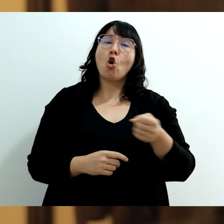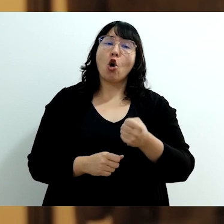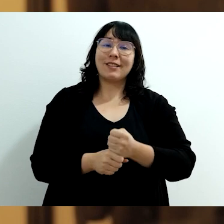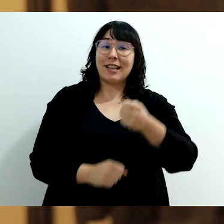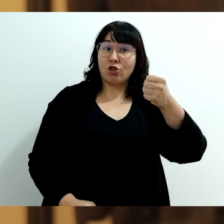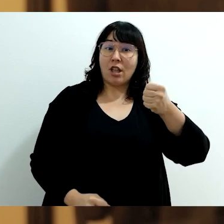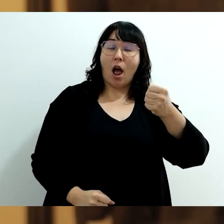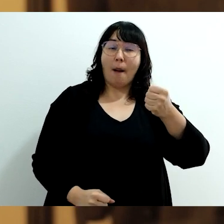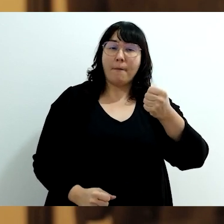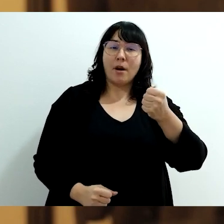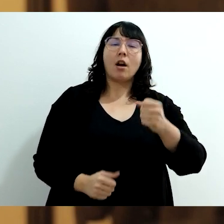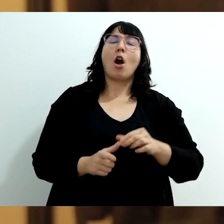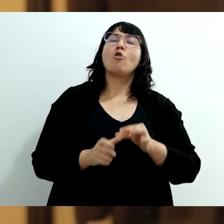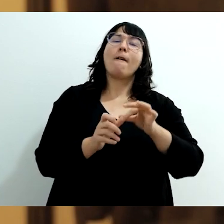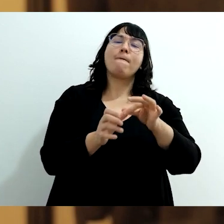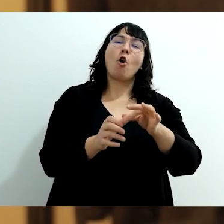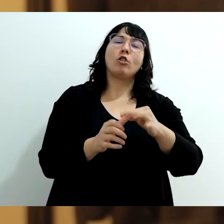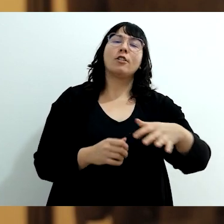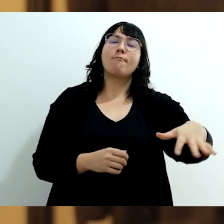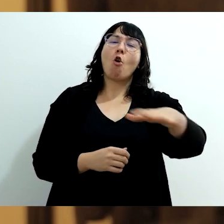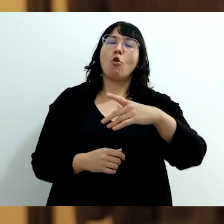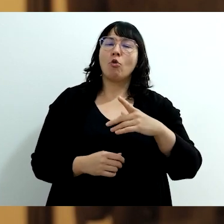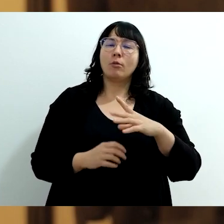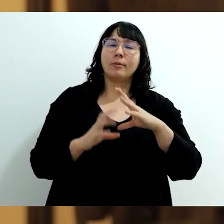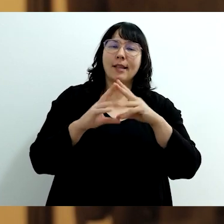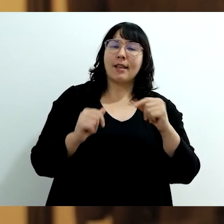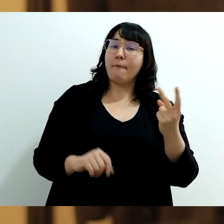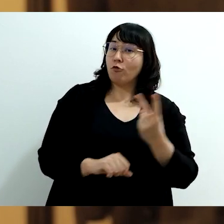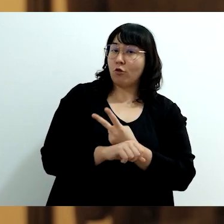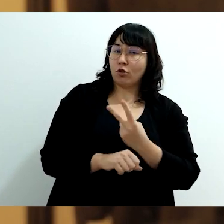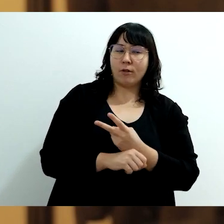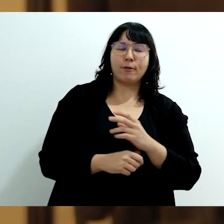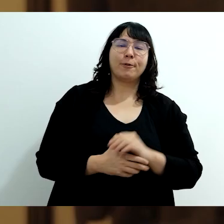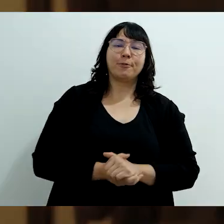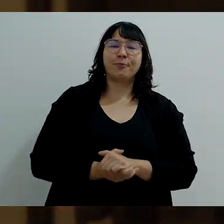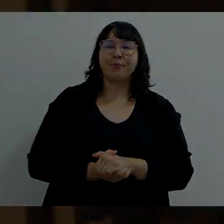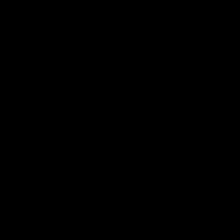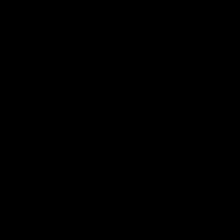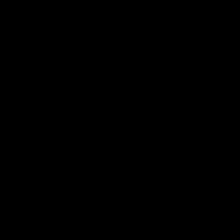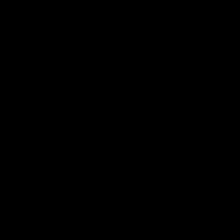takozvani pastirski štap kao odobrani da na zemlji predvode stado svojih vernika.